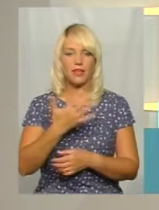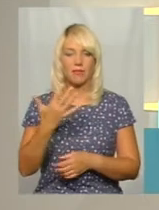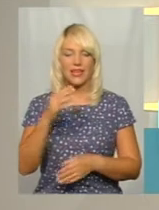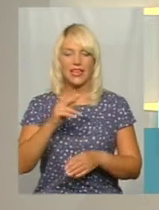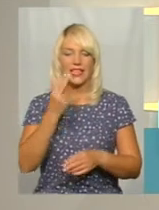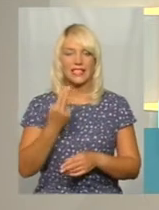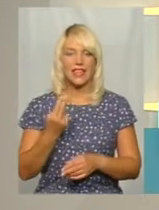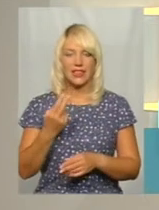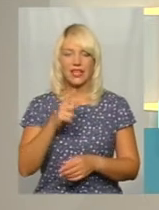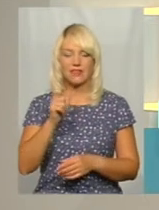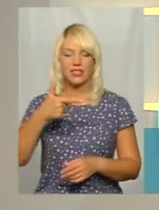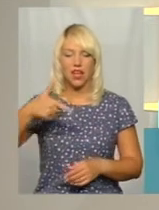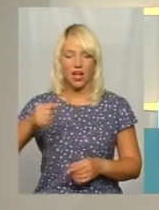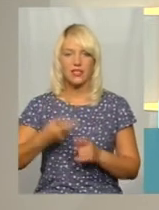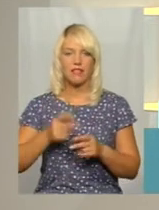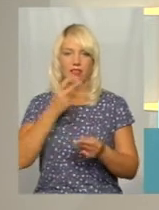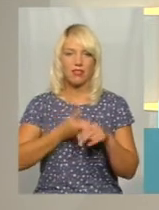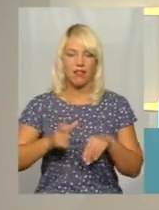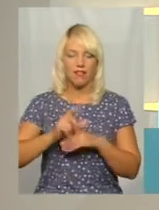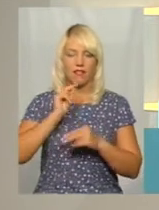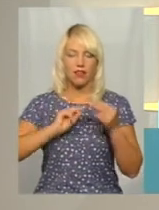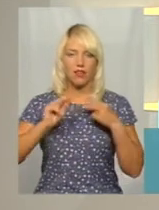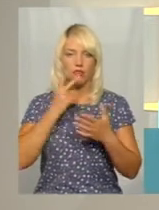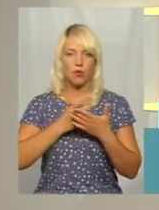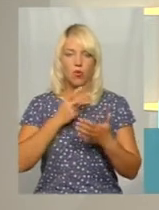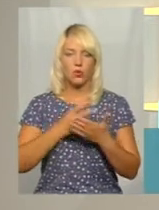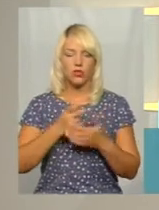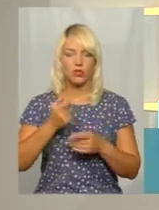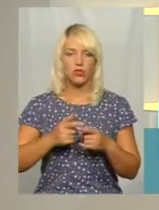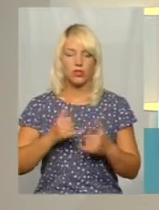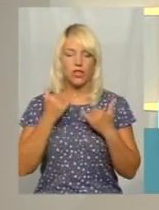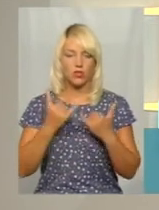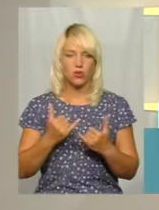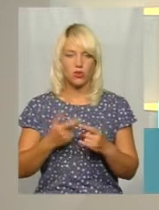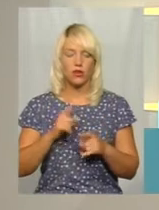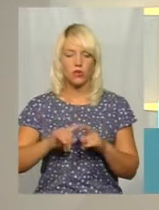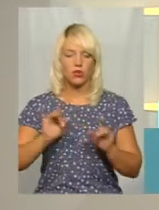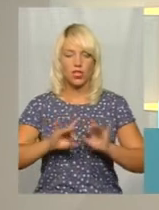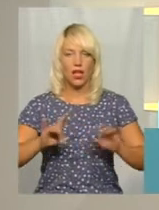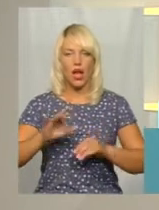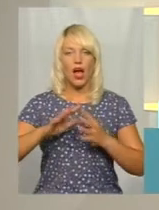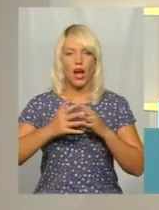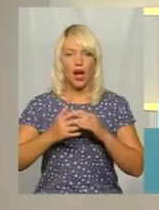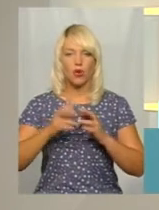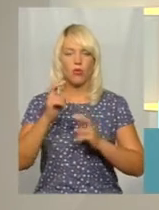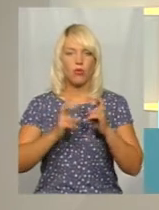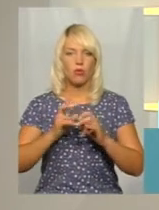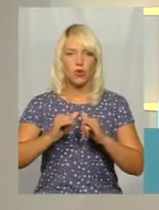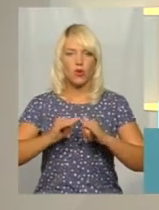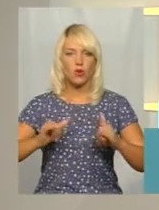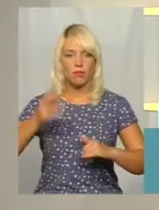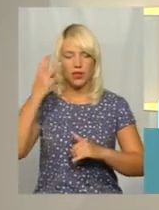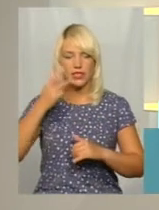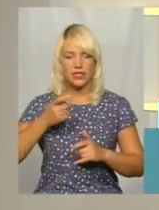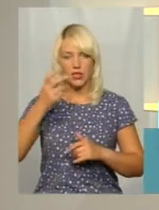це найкращий показник в Україні. Про це інформують в Департаменті агропромислового розвитку Хмельницької обласної державної адміністрації